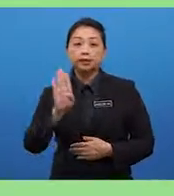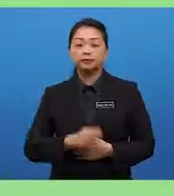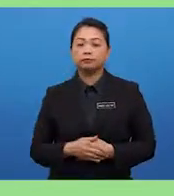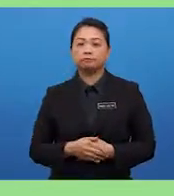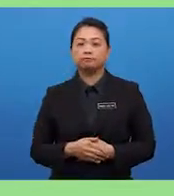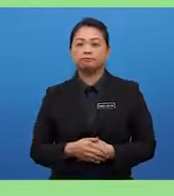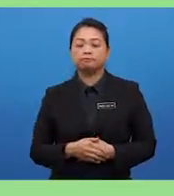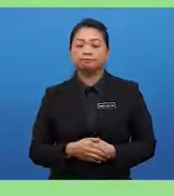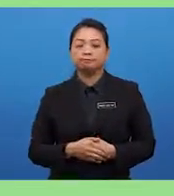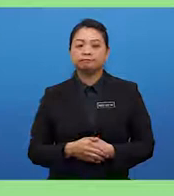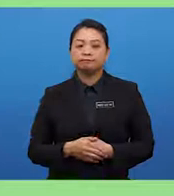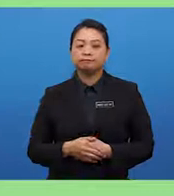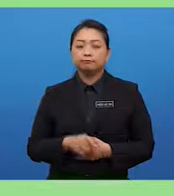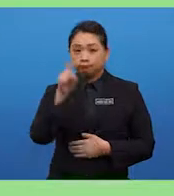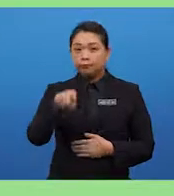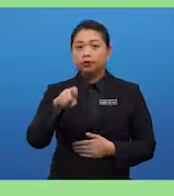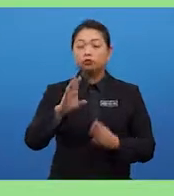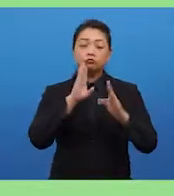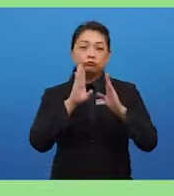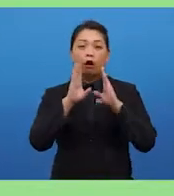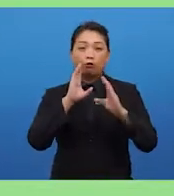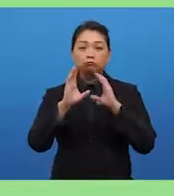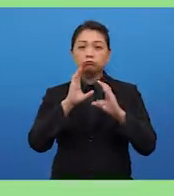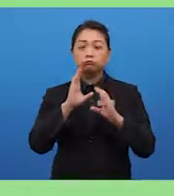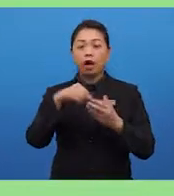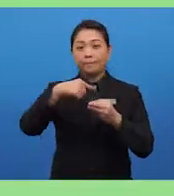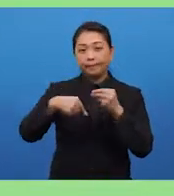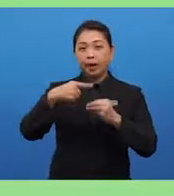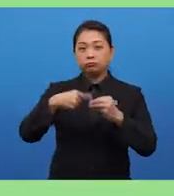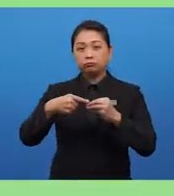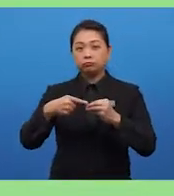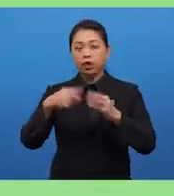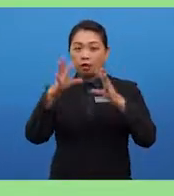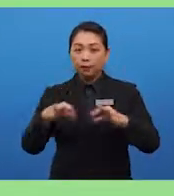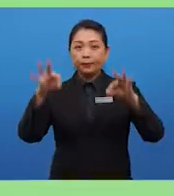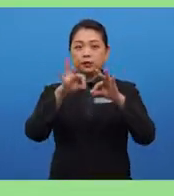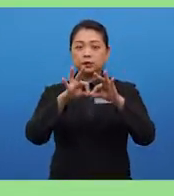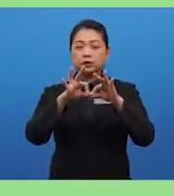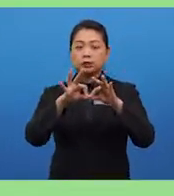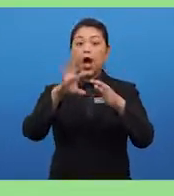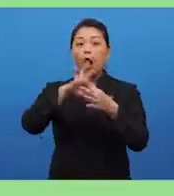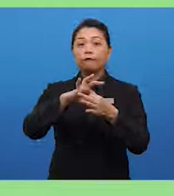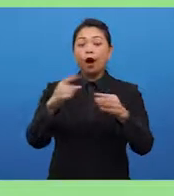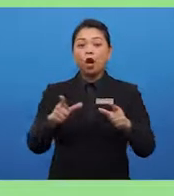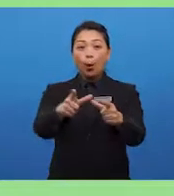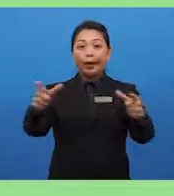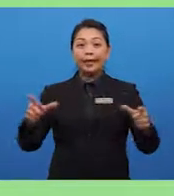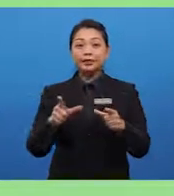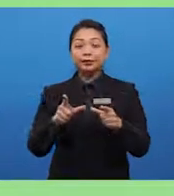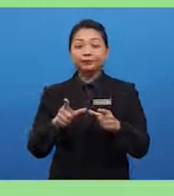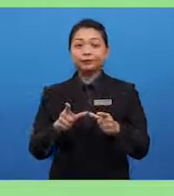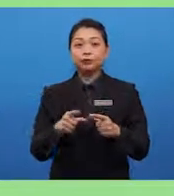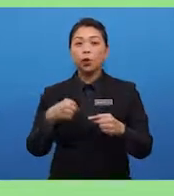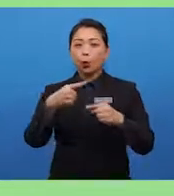one will need to talk about the importance of the location when